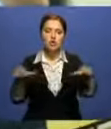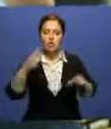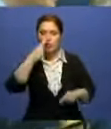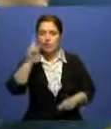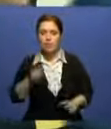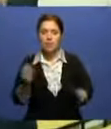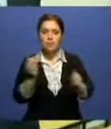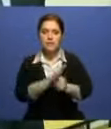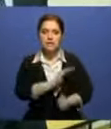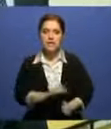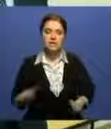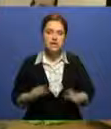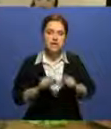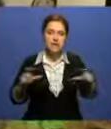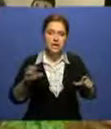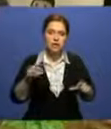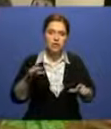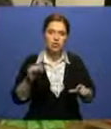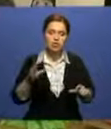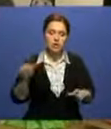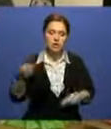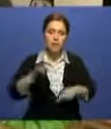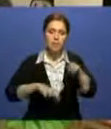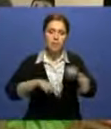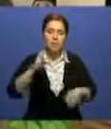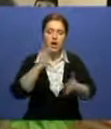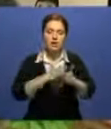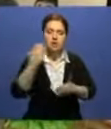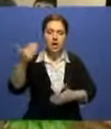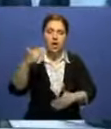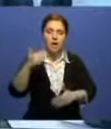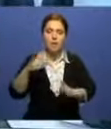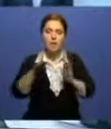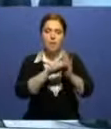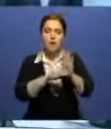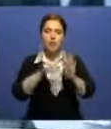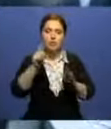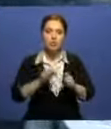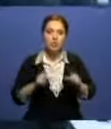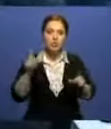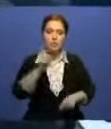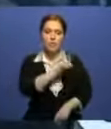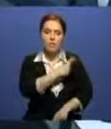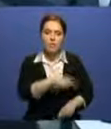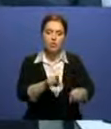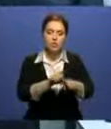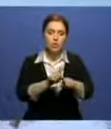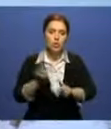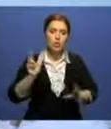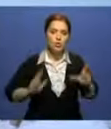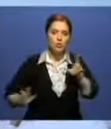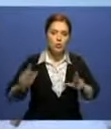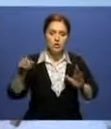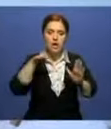15, детский сад Ертустык, построенный в рамках программы «100 школ, 100 больниц», а также политехнический колледж, где